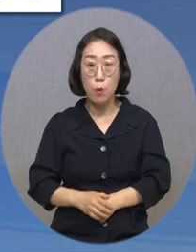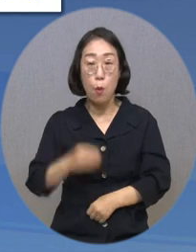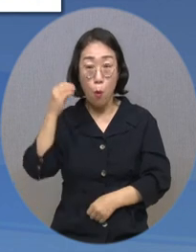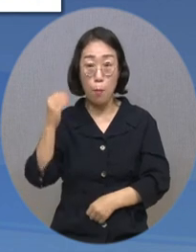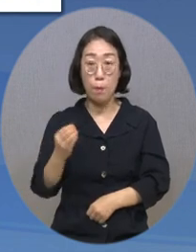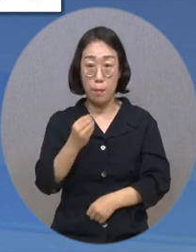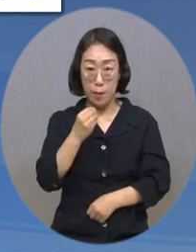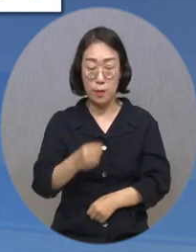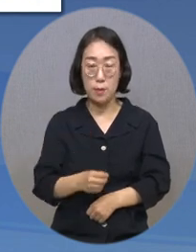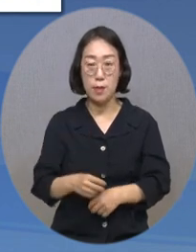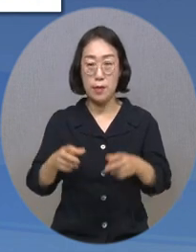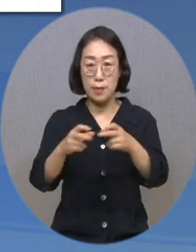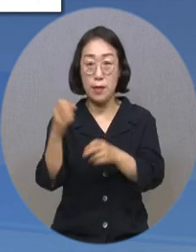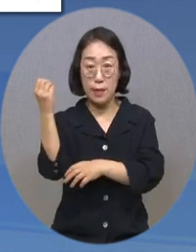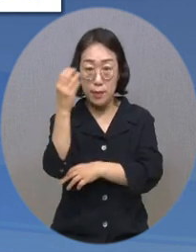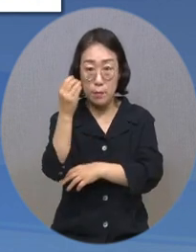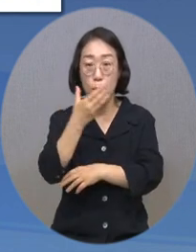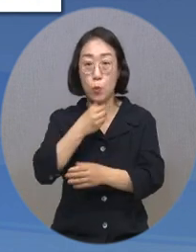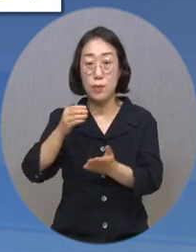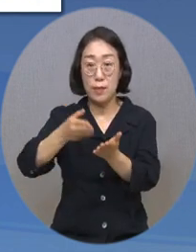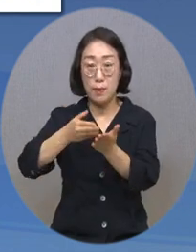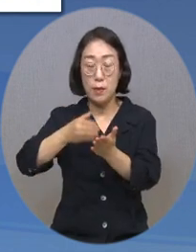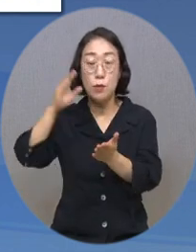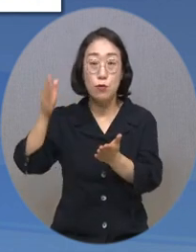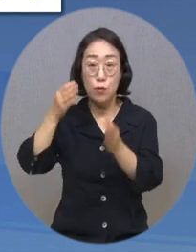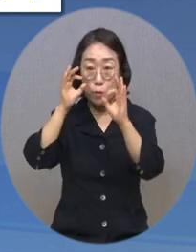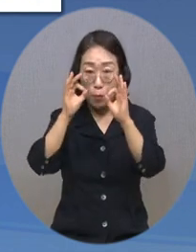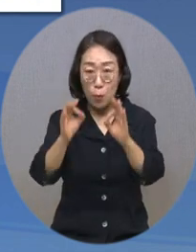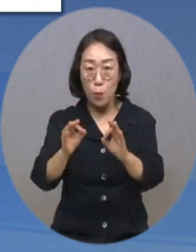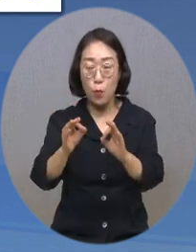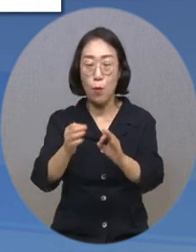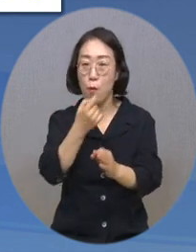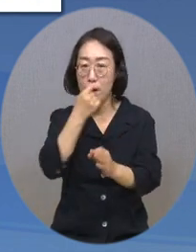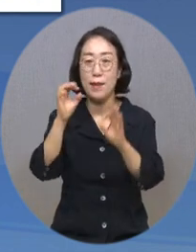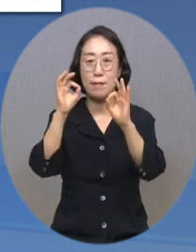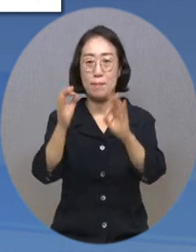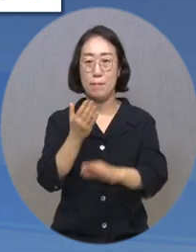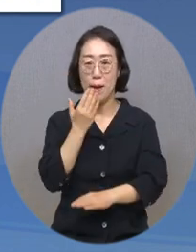홈페이지와 장애인신문, 복지TV 뉴스를 통해 확인할 수 있습니다.